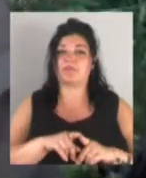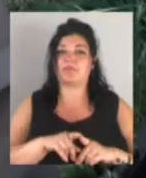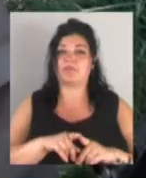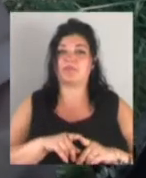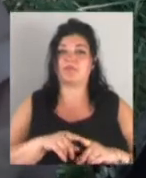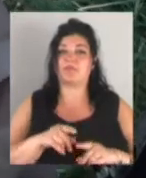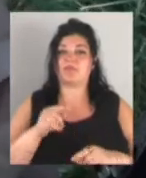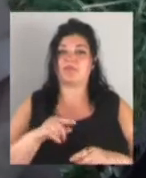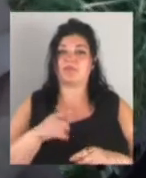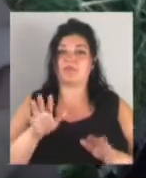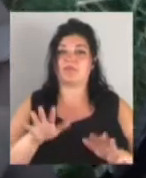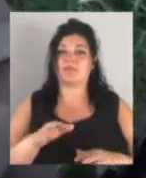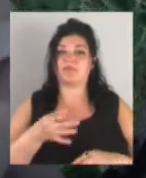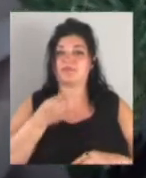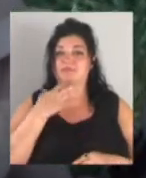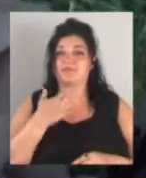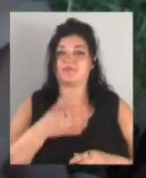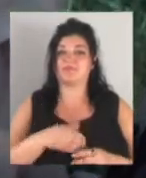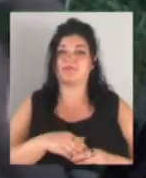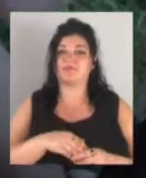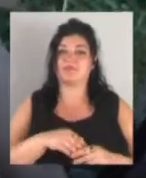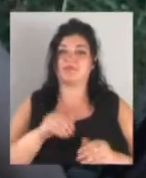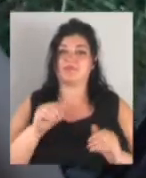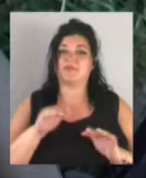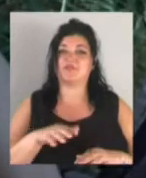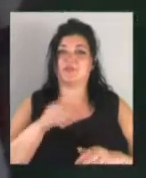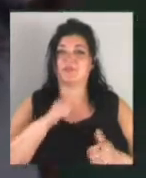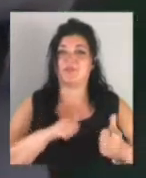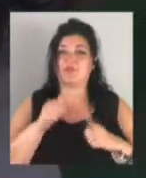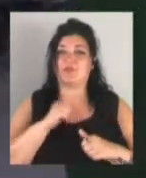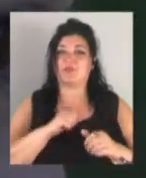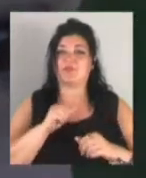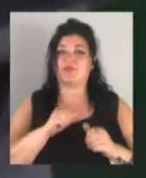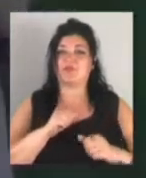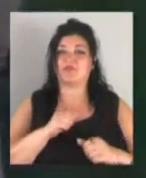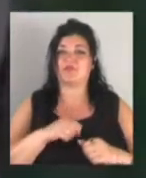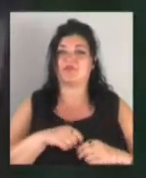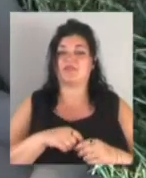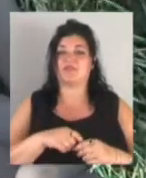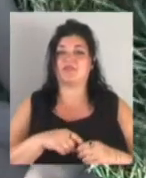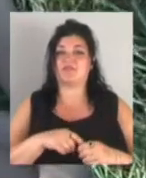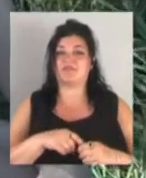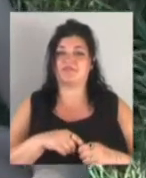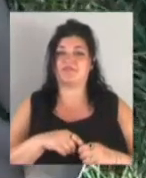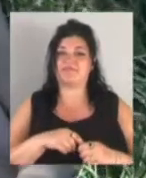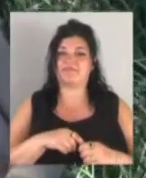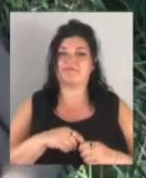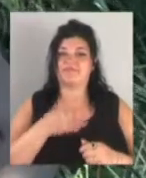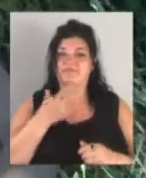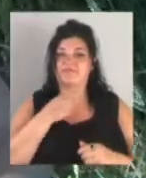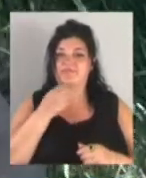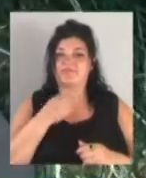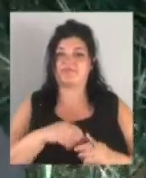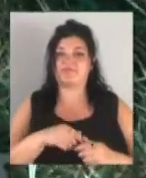місці з соцсетів і вирішили спробувати. В тому місці зфоткатися, де ще не стоптано повністю. Я б робила такі